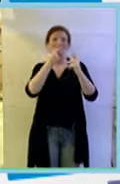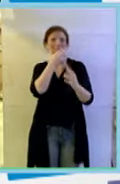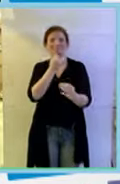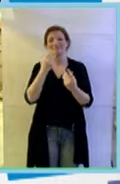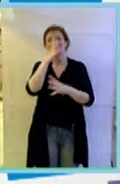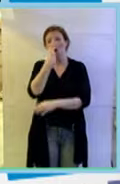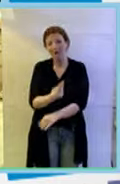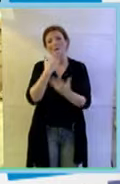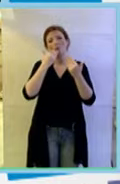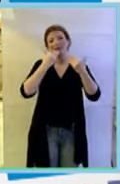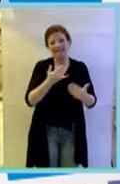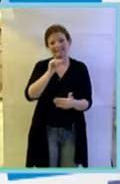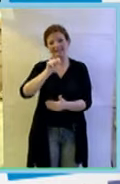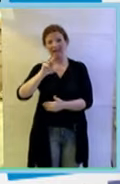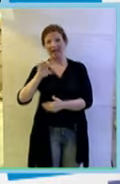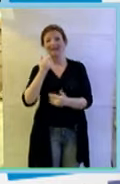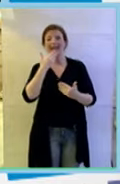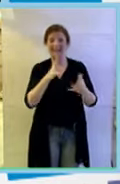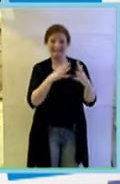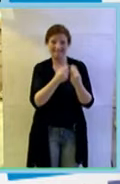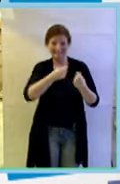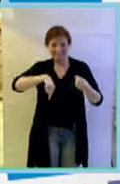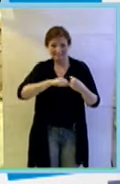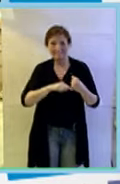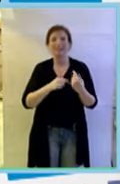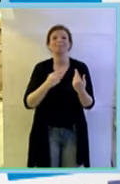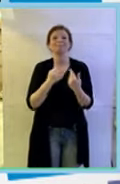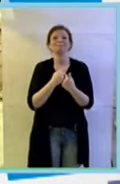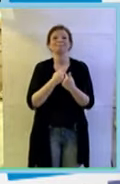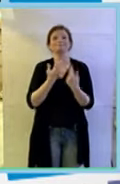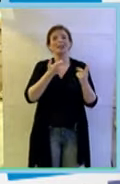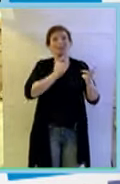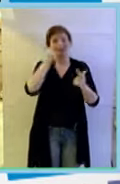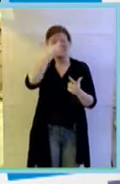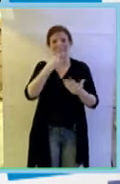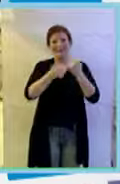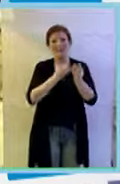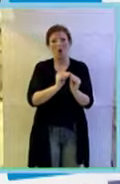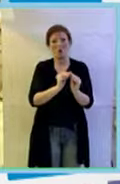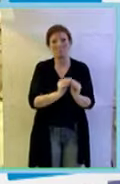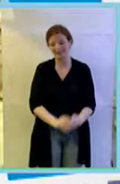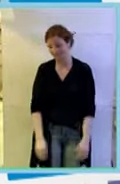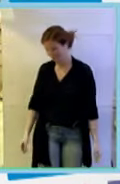grazie grazie grazie grazie di essere stata con noi grazie sono nel Parlamento fatti valere ciao